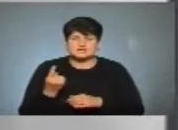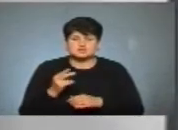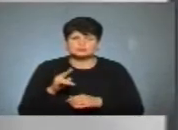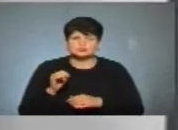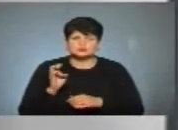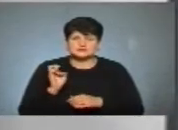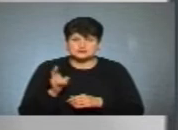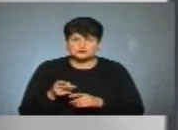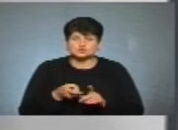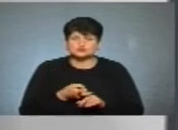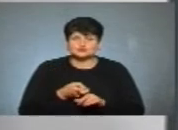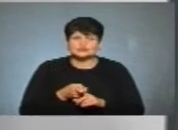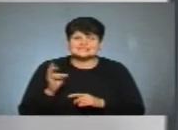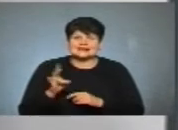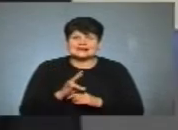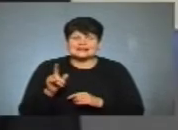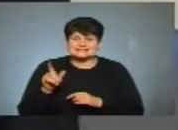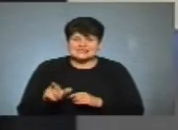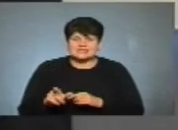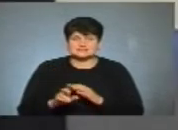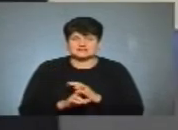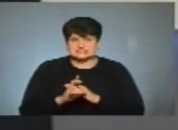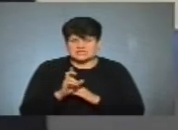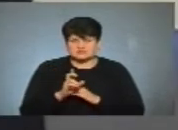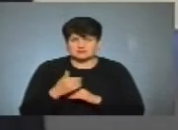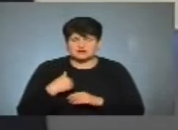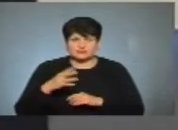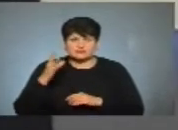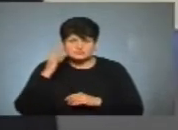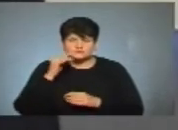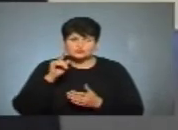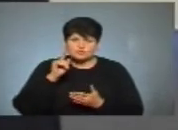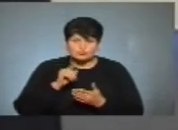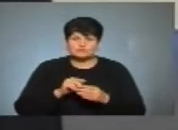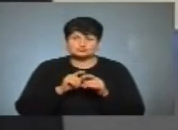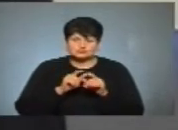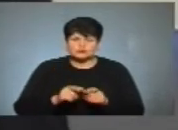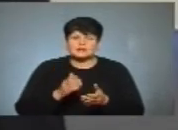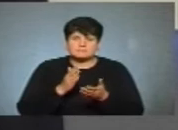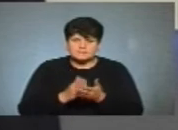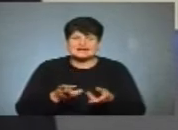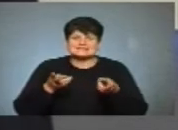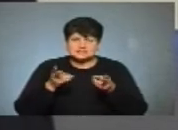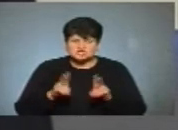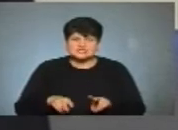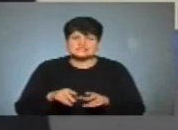стосується християнства і церкви. Ми вважаємо, що обов'язково в школах має залишитися